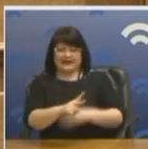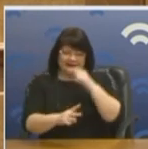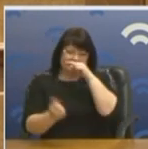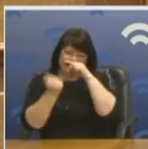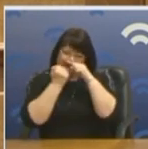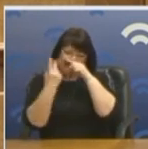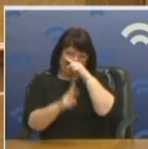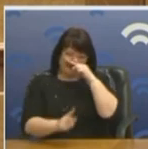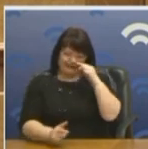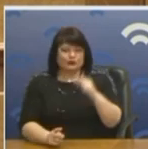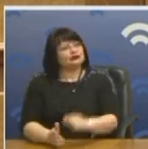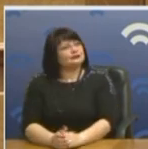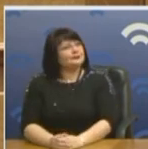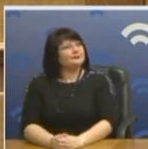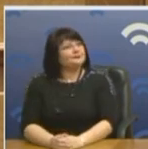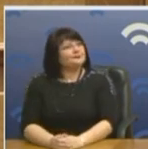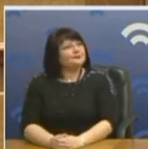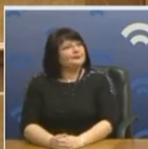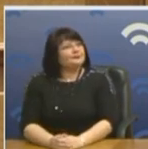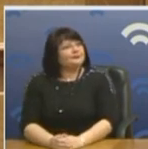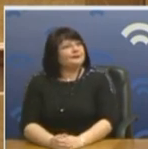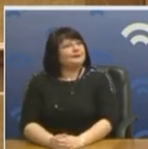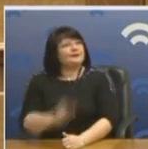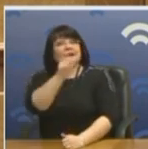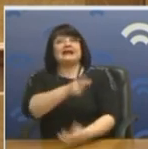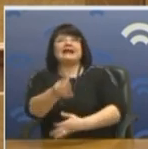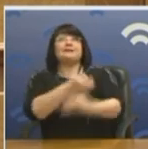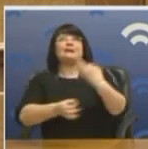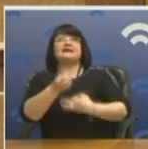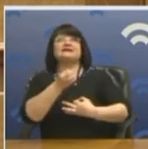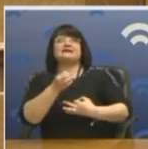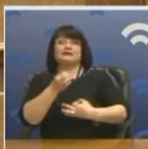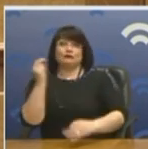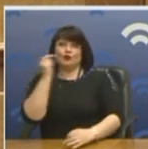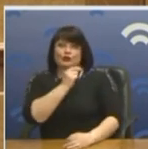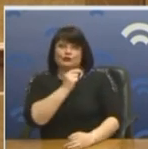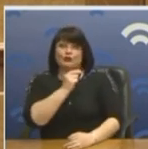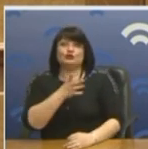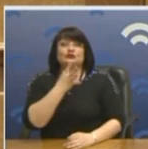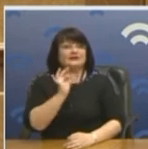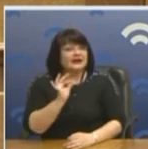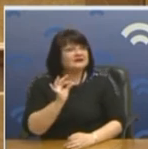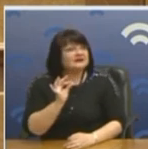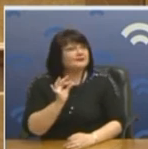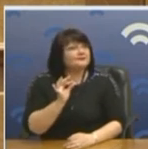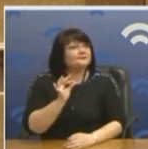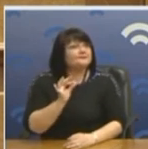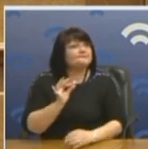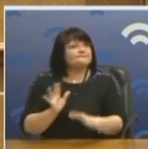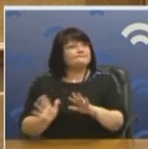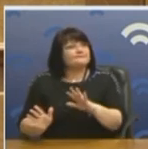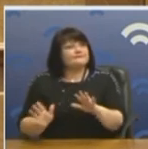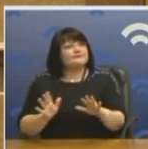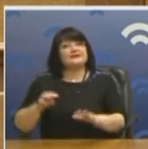Όπως έκανε και εγώ λάθος. Φραστικό. μιλάω εκτός κειμένου, ξέρετε. Είπατε ότι είμαστε σαν τους ελεύθερους πολιορκημένους. Κύριε Πρωθυπουργέ, στο